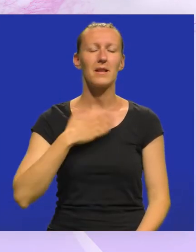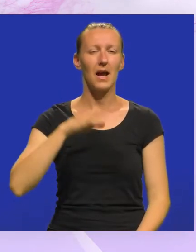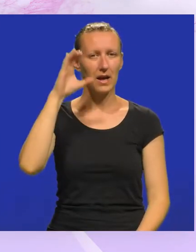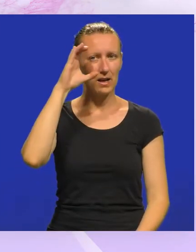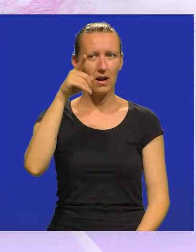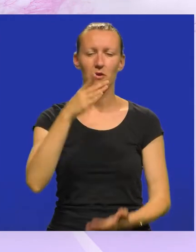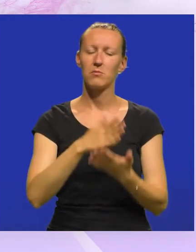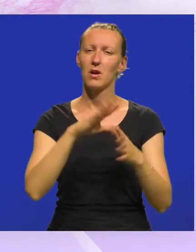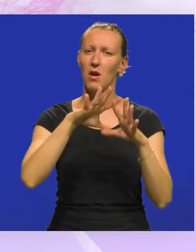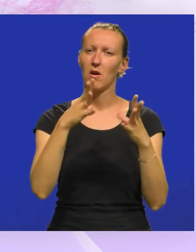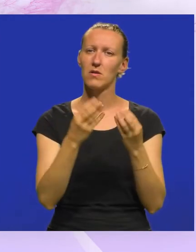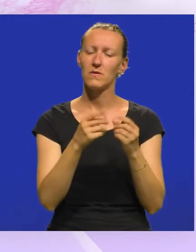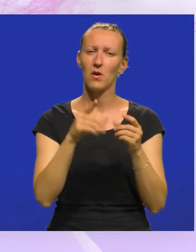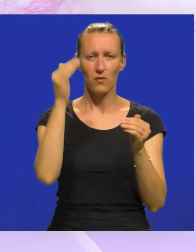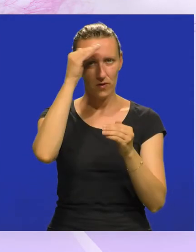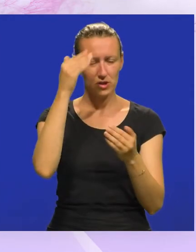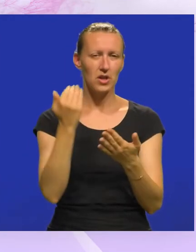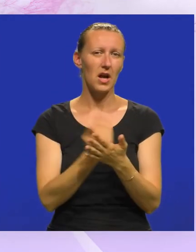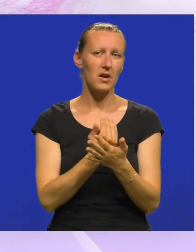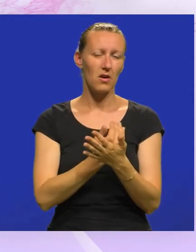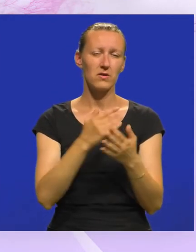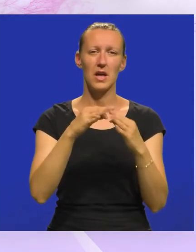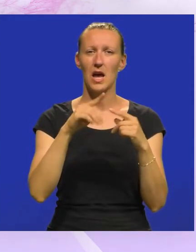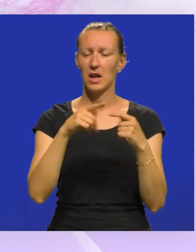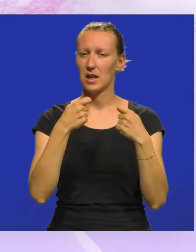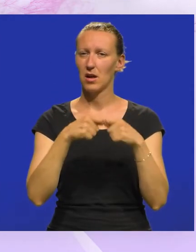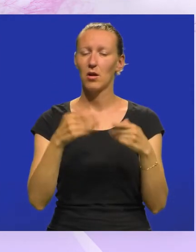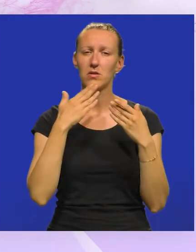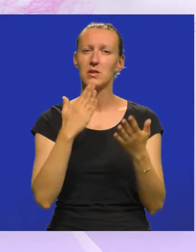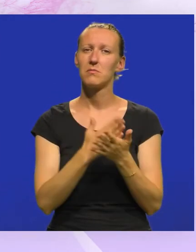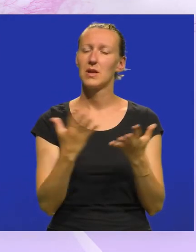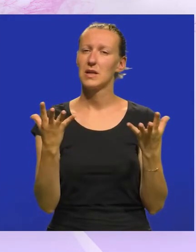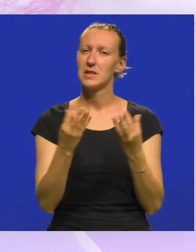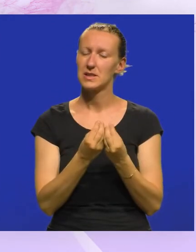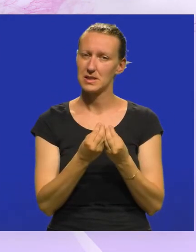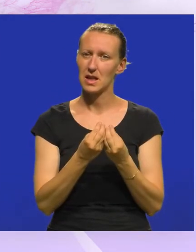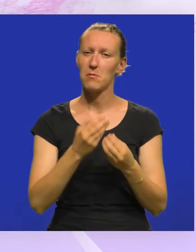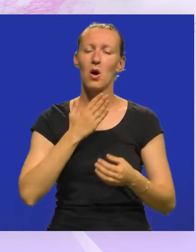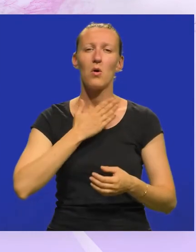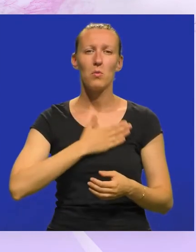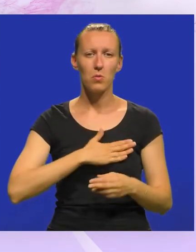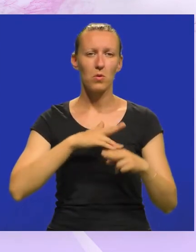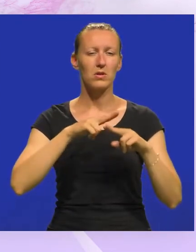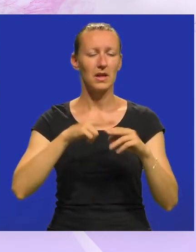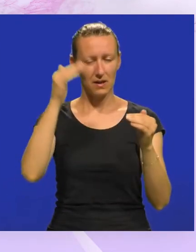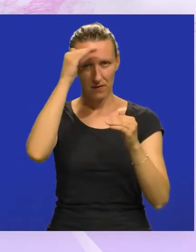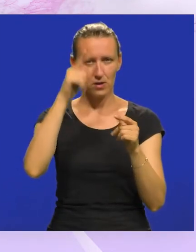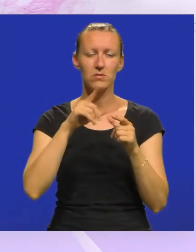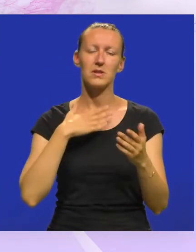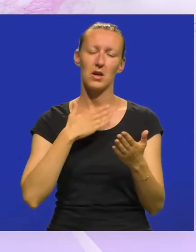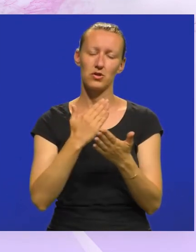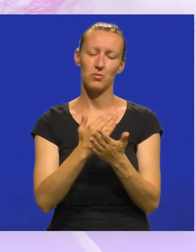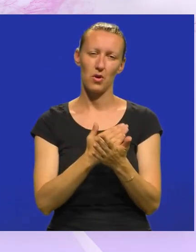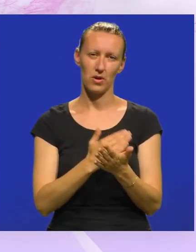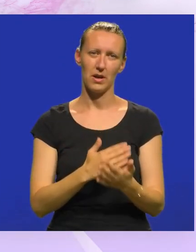gledatelji bilo je ovo sve u večerašnjem izdanju Art Kluba hvala što ste bili s nama želimo vam ugodnu večer uz naš